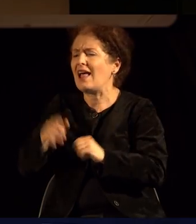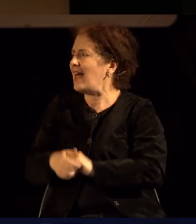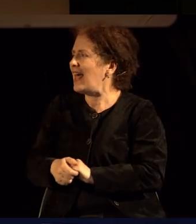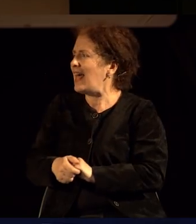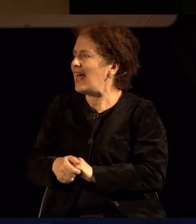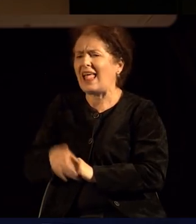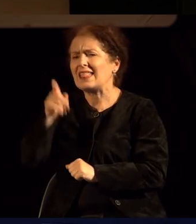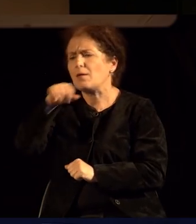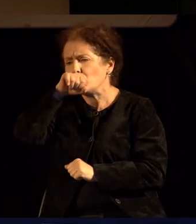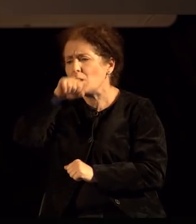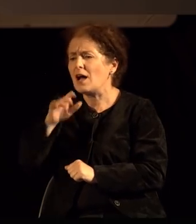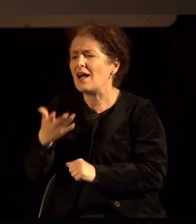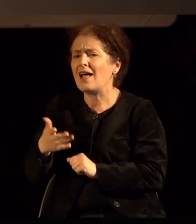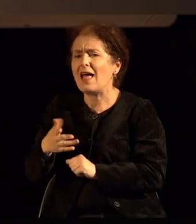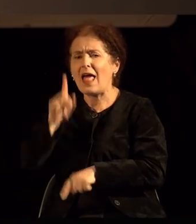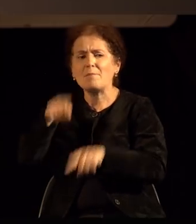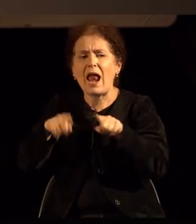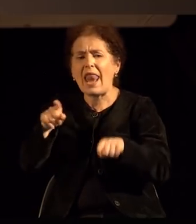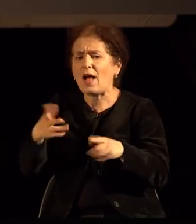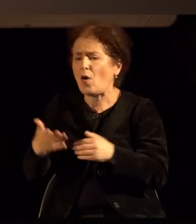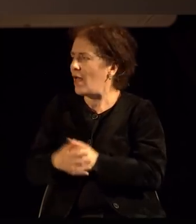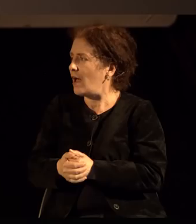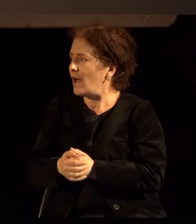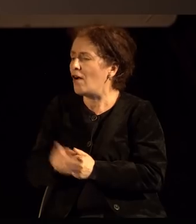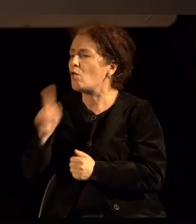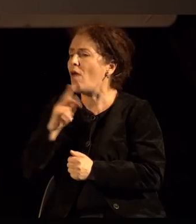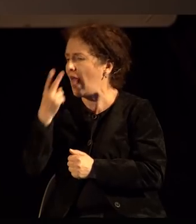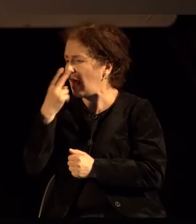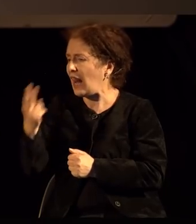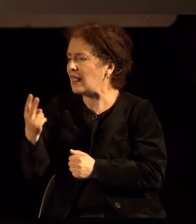Имаш фаворит? Има некој фаворит шо гледа?